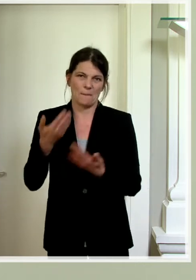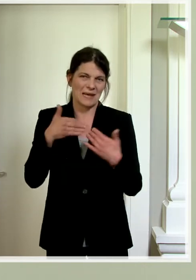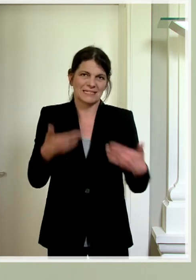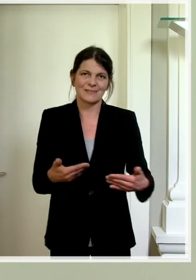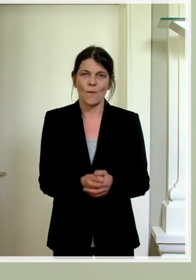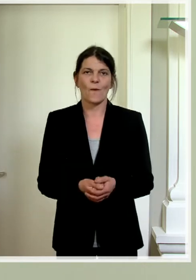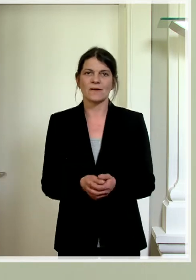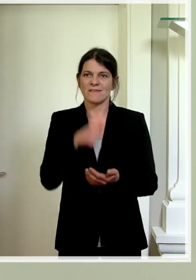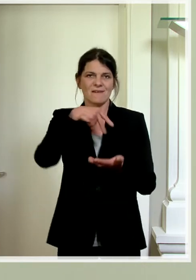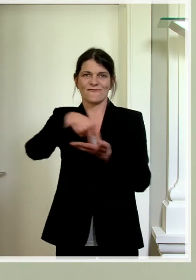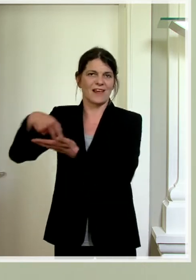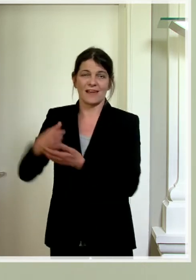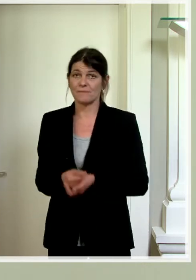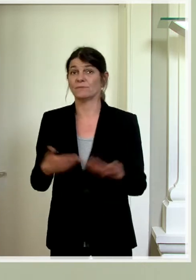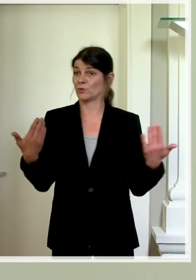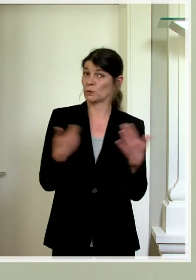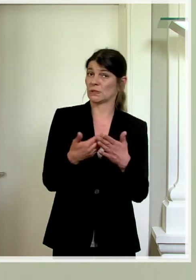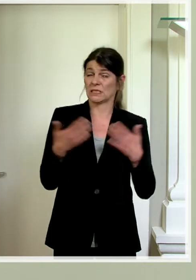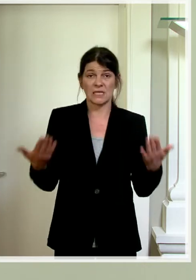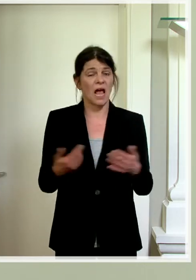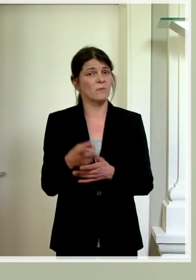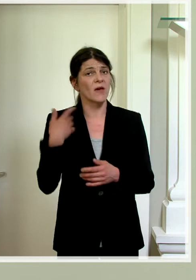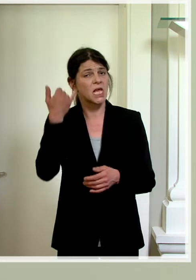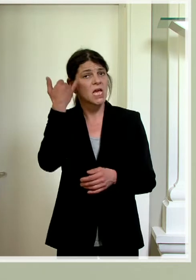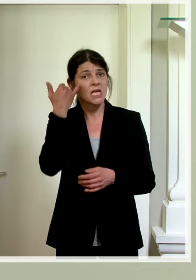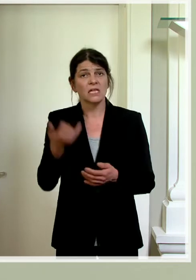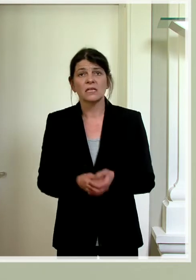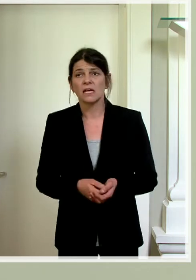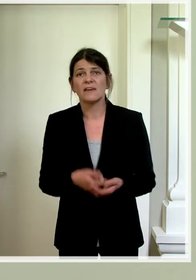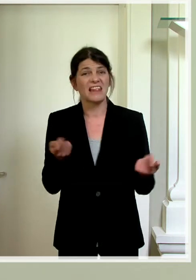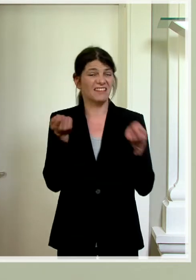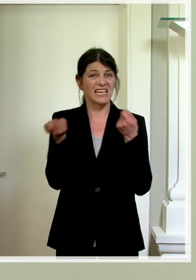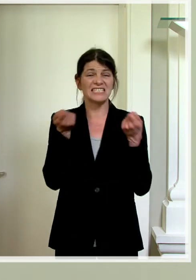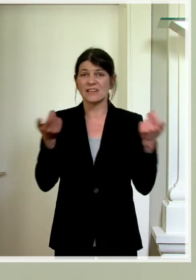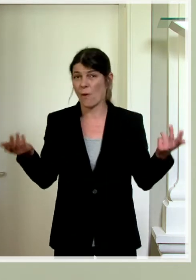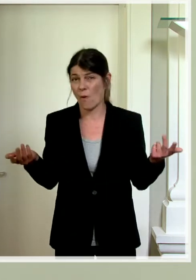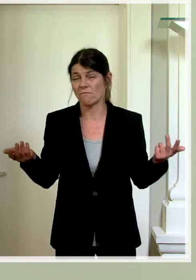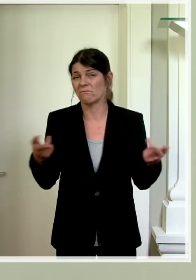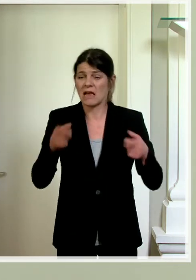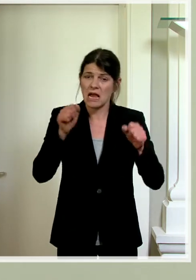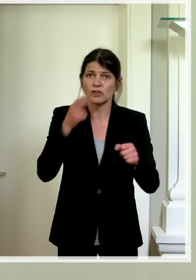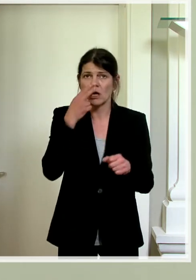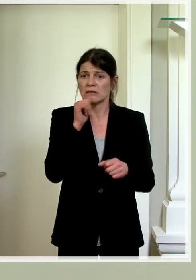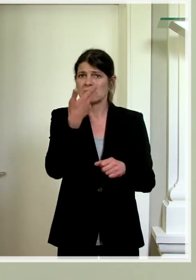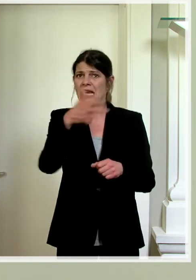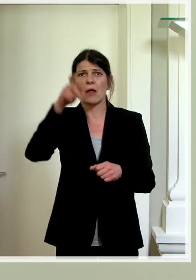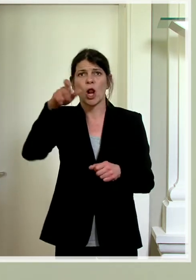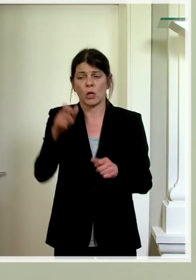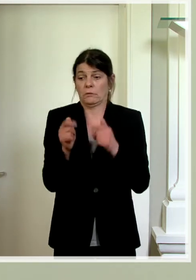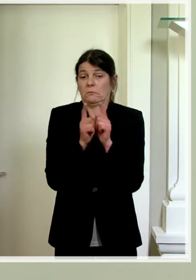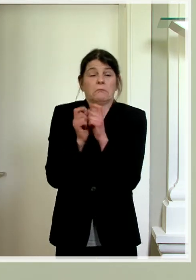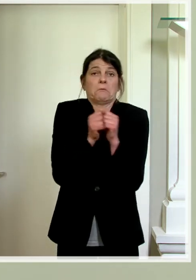werden. Und auch vor diesem Hintergrund war die Idee, Nachklub und Diskos halt eben zu schauen, dass nicht 300 Leute dicht